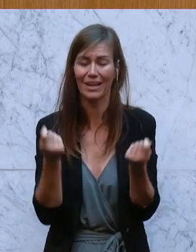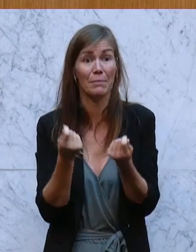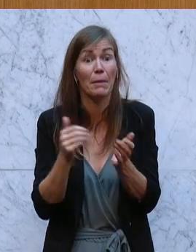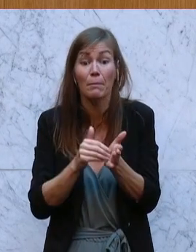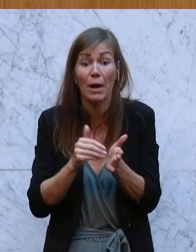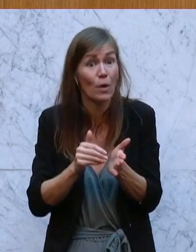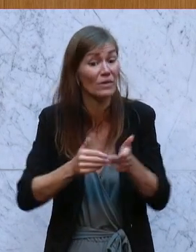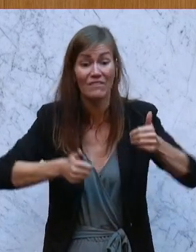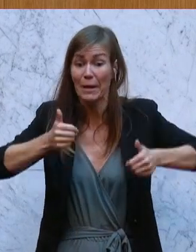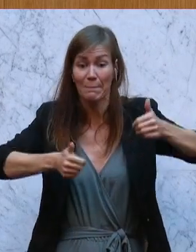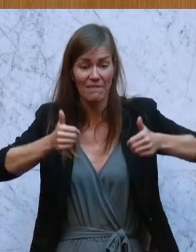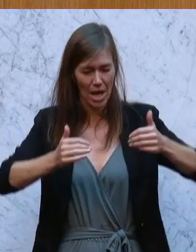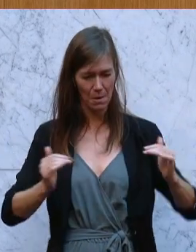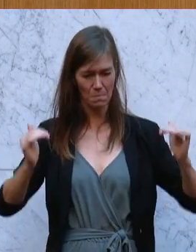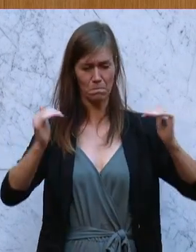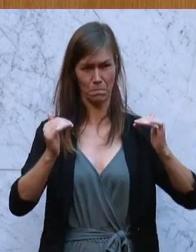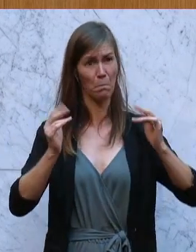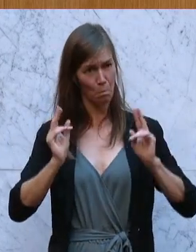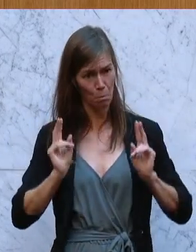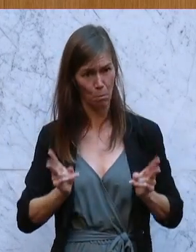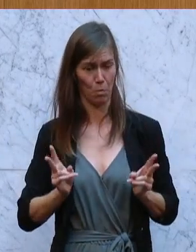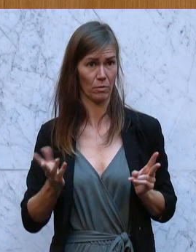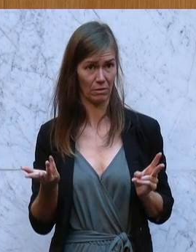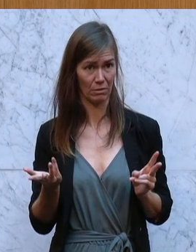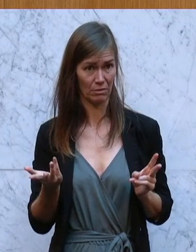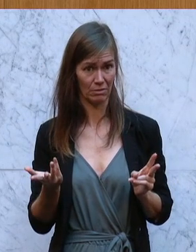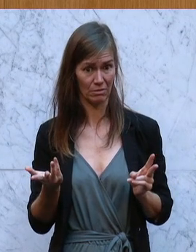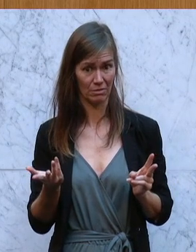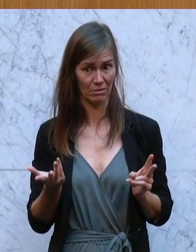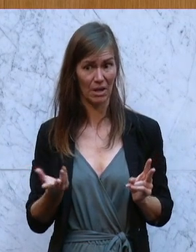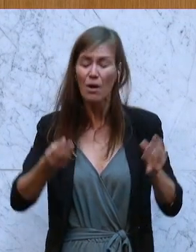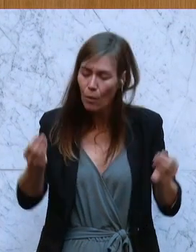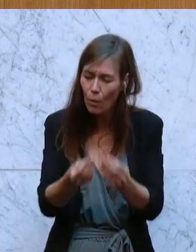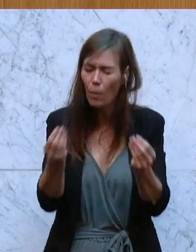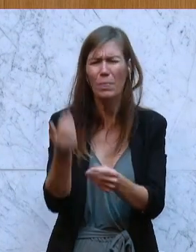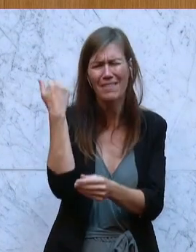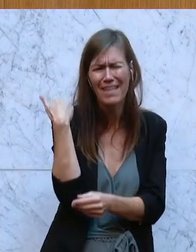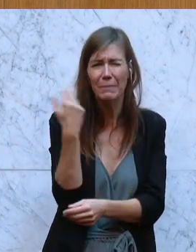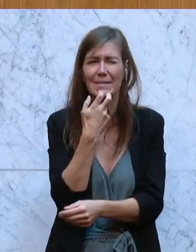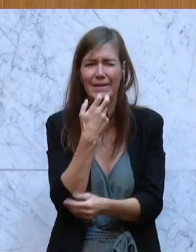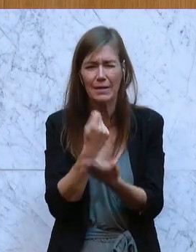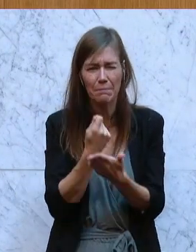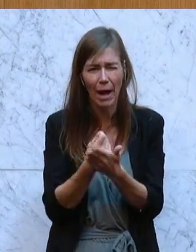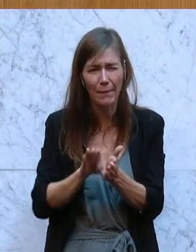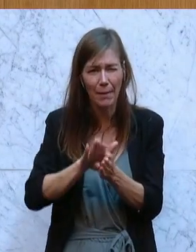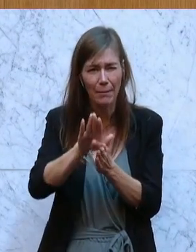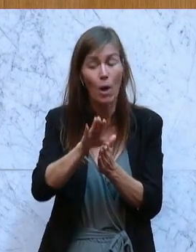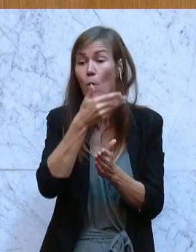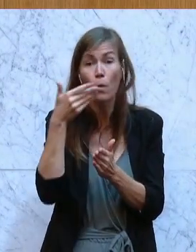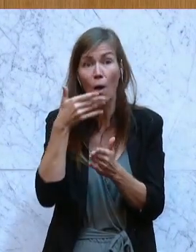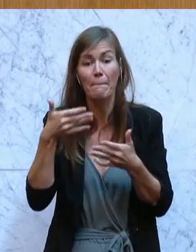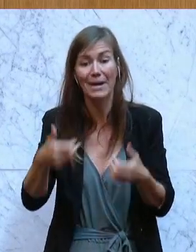Und weil sie nicht eingegriffen haben, am Anfang gleich in die Energiepreise, haben wir jetzt diese